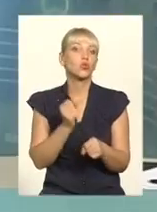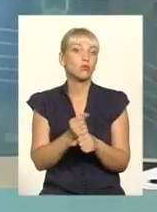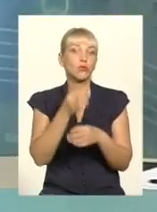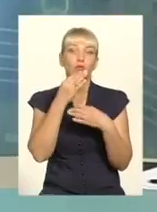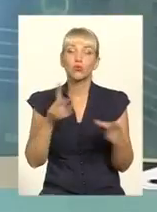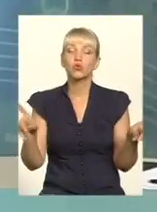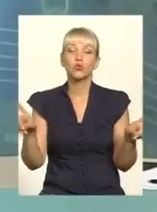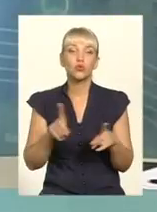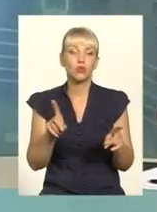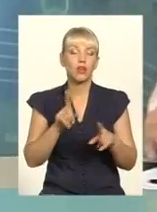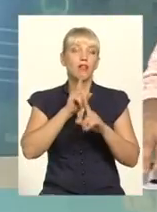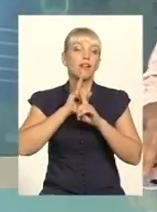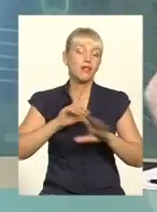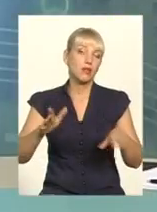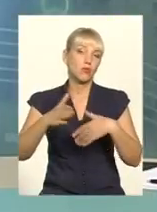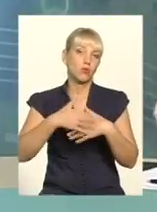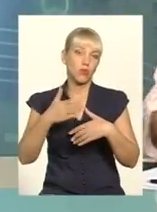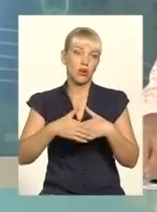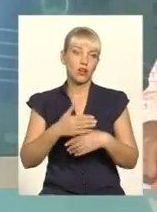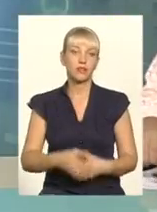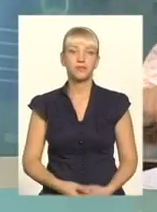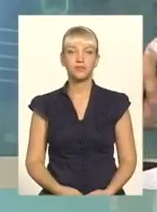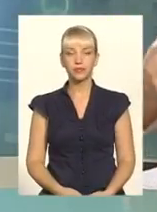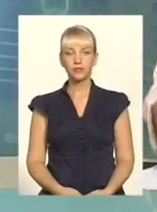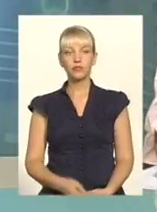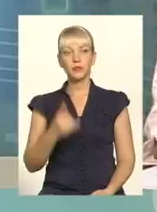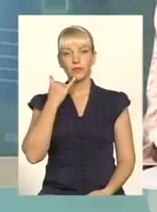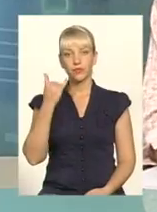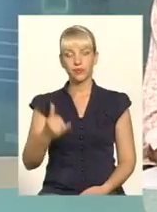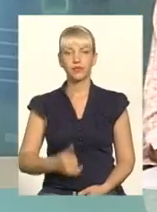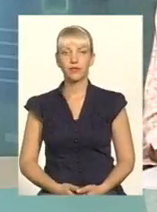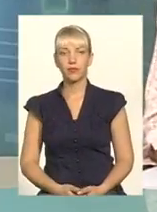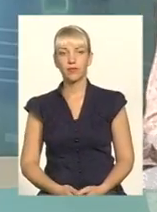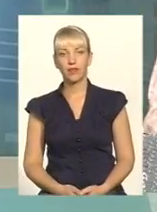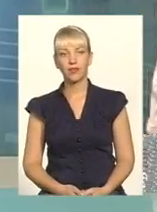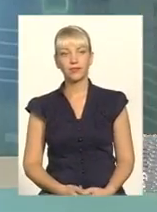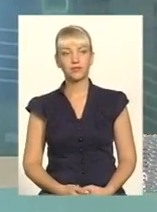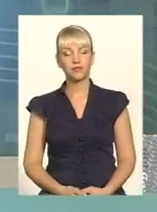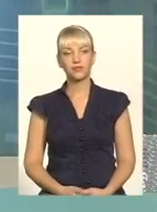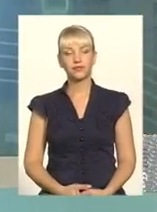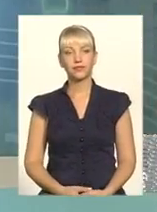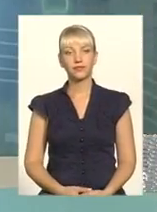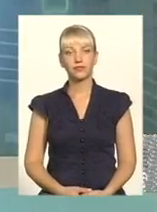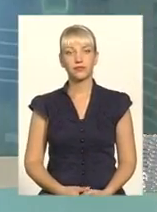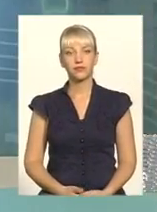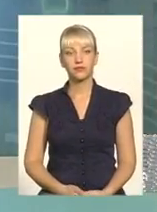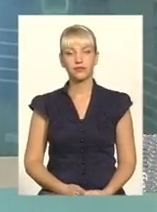і вона не буде накарана. є телефонний дзинок, і далі ми продовжуємо. Слухаємо вас, ставте своє запитання.